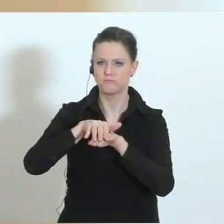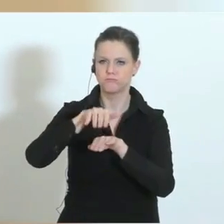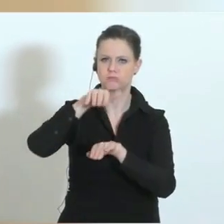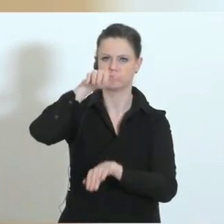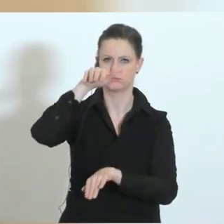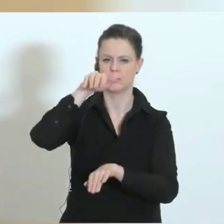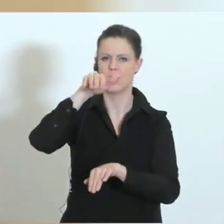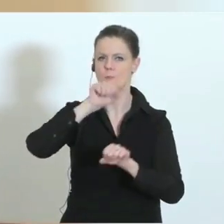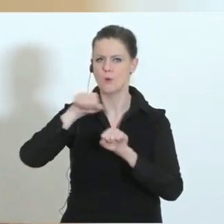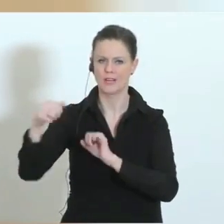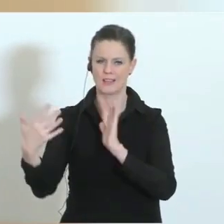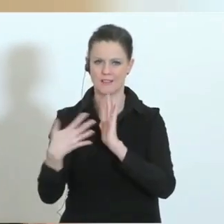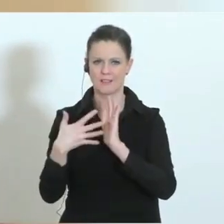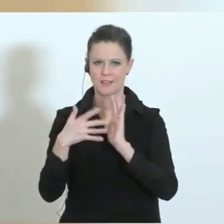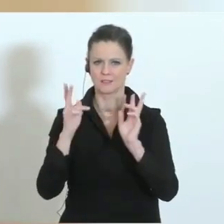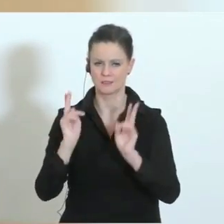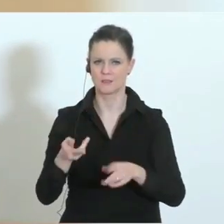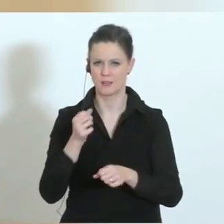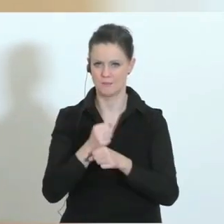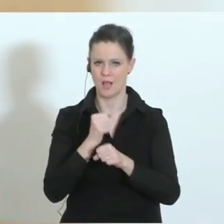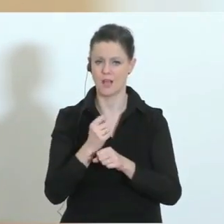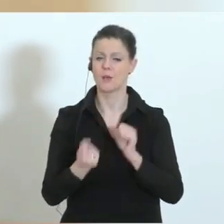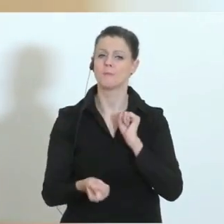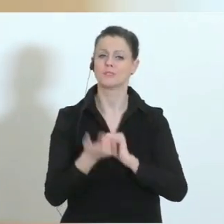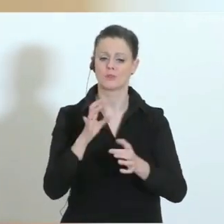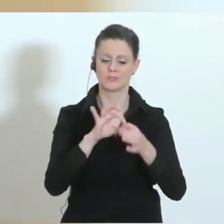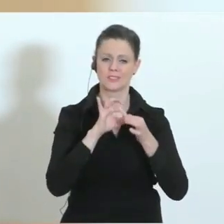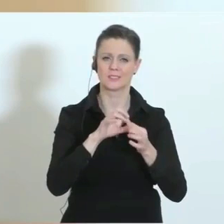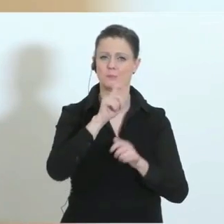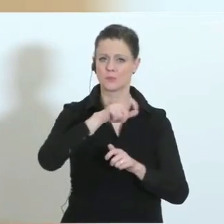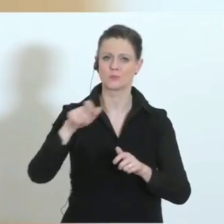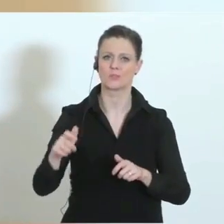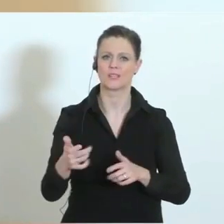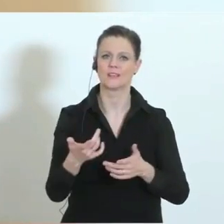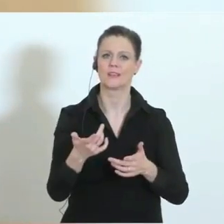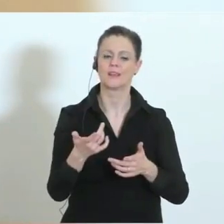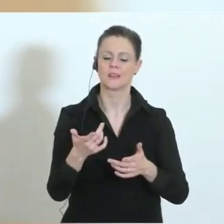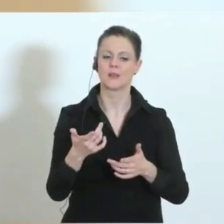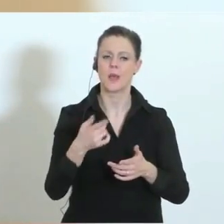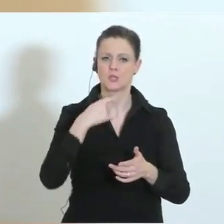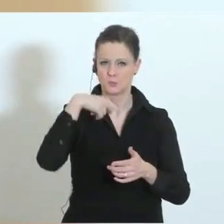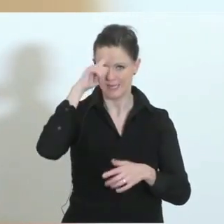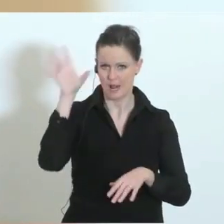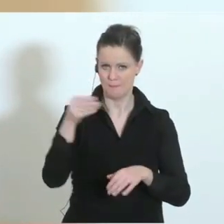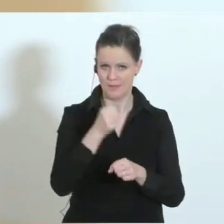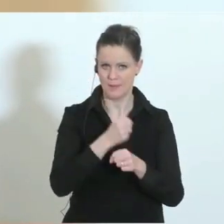werden, vor allem aber mit einer spezifischen Gruppe, nämlich die Gruppe der Spitalsmitarbeiterinnen.